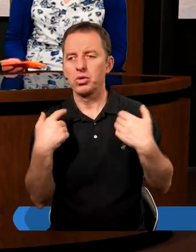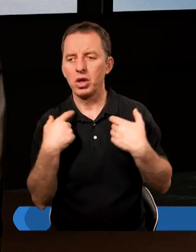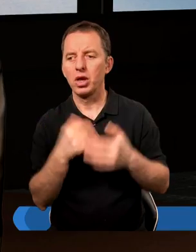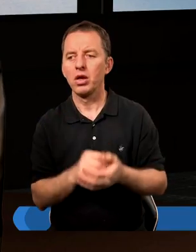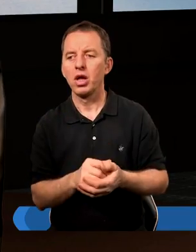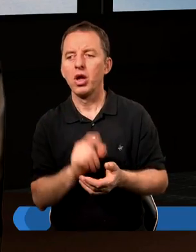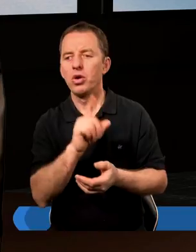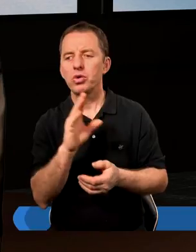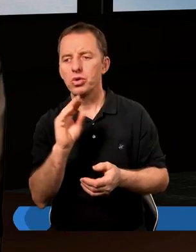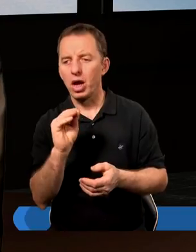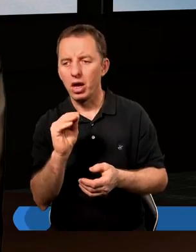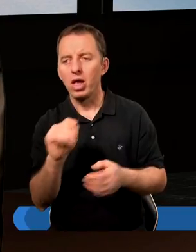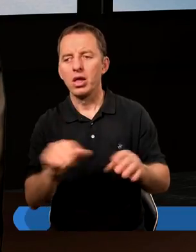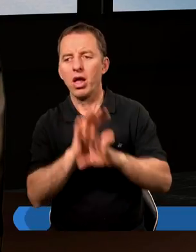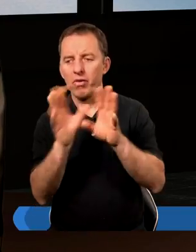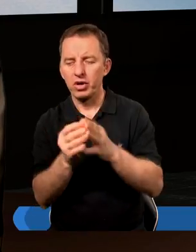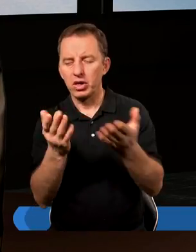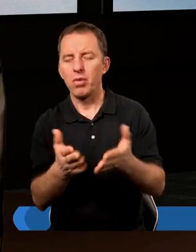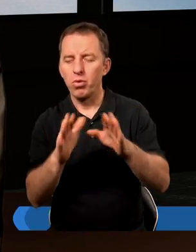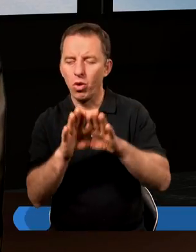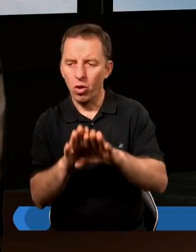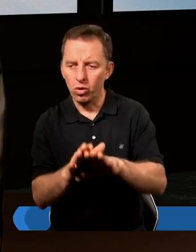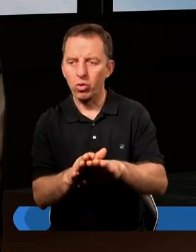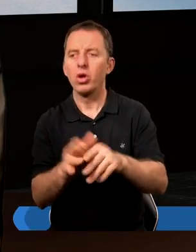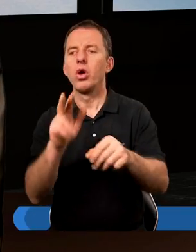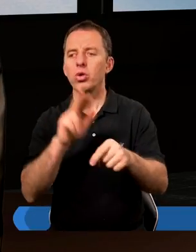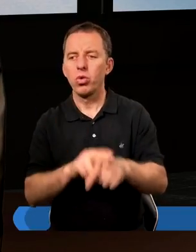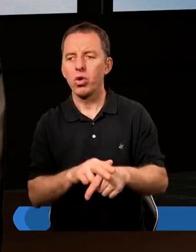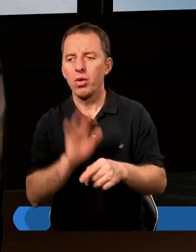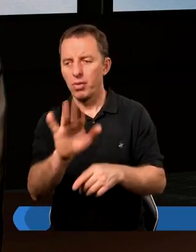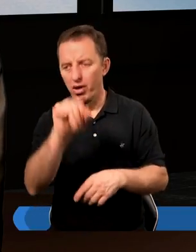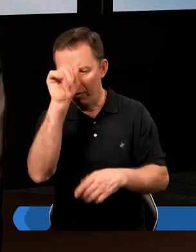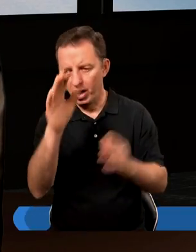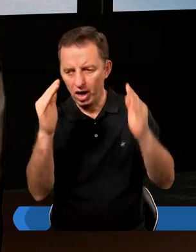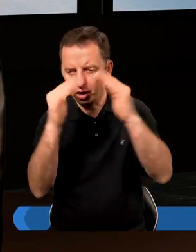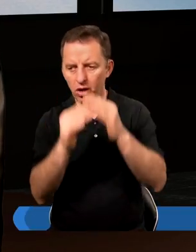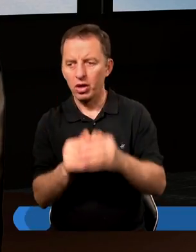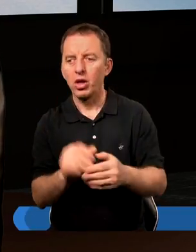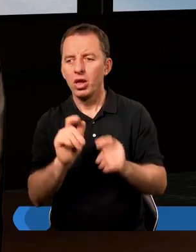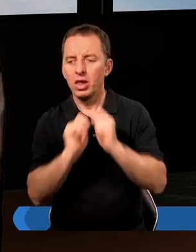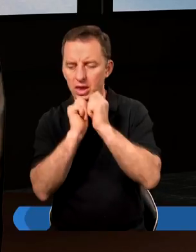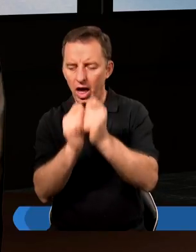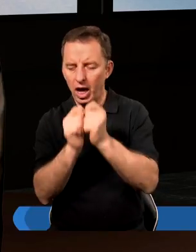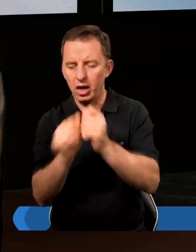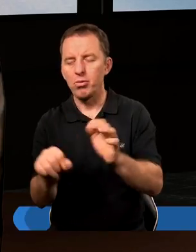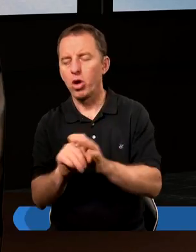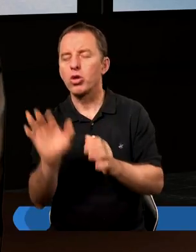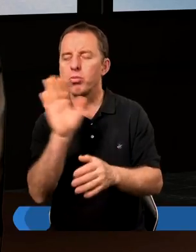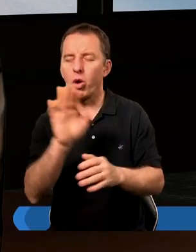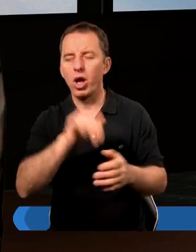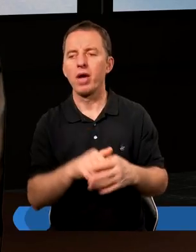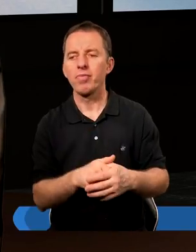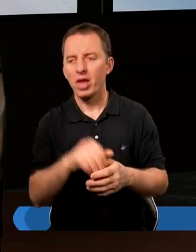Bóg i że te wszystkie błogosławieństwa i wartości, które ma Faraon są jednak darem od Boga.